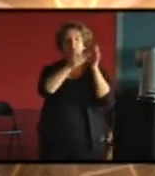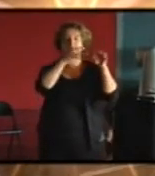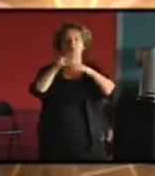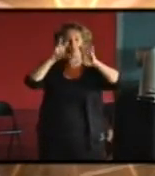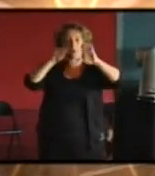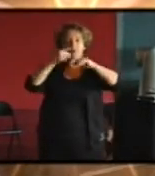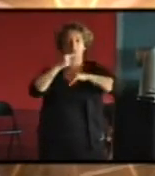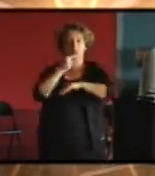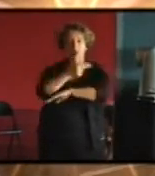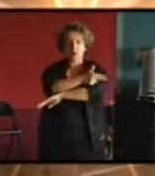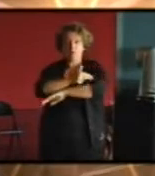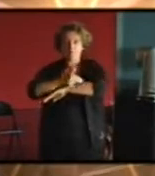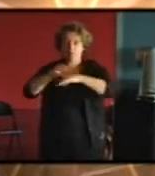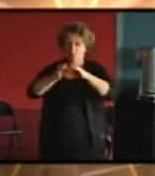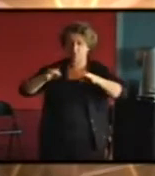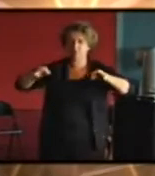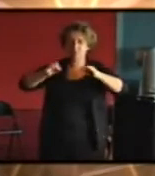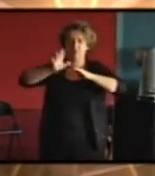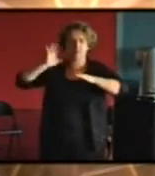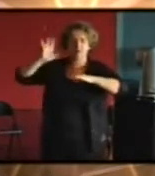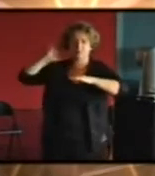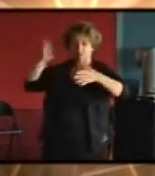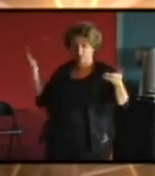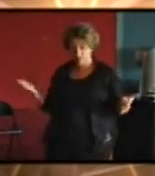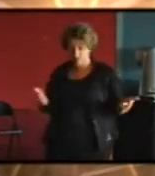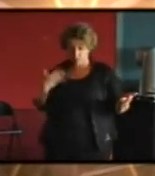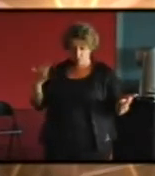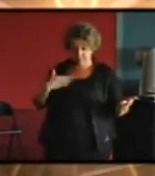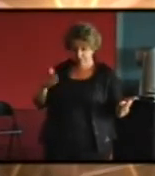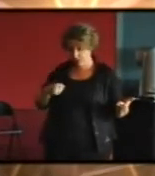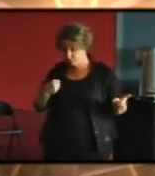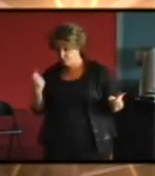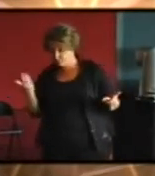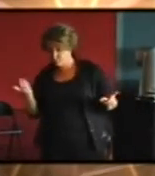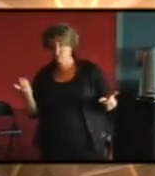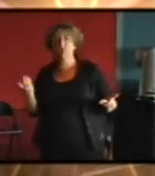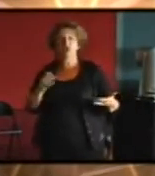80 alors ils étaient là tout à l'heure j'espère qu sont encore par ici